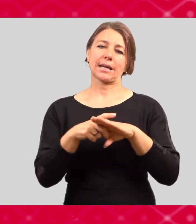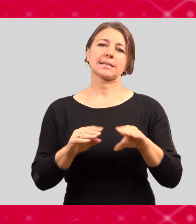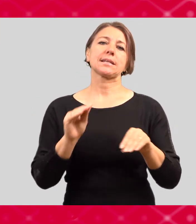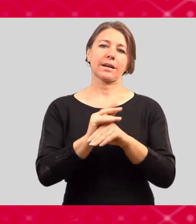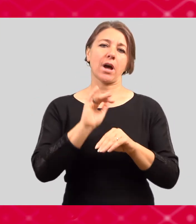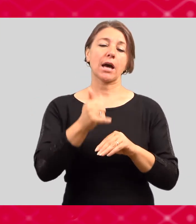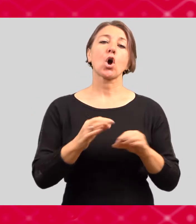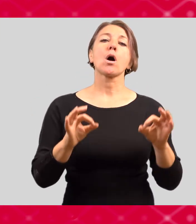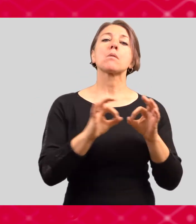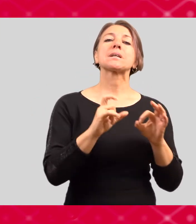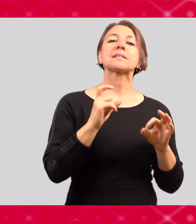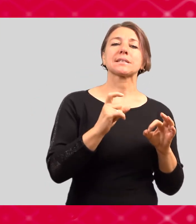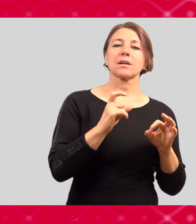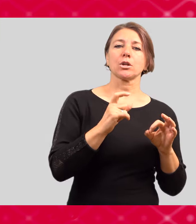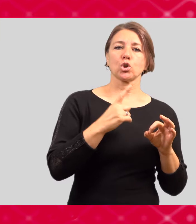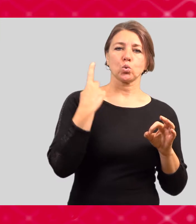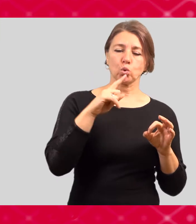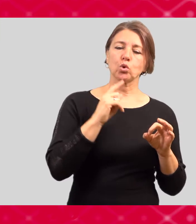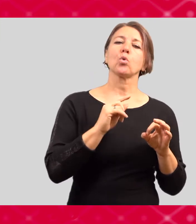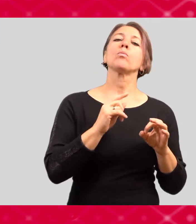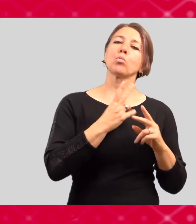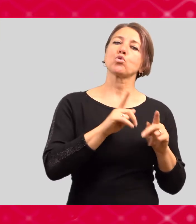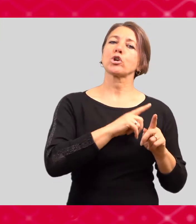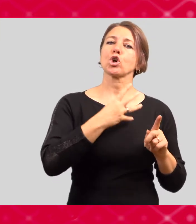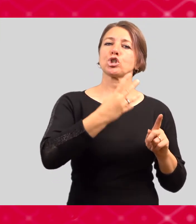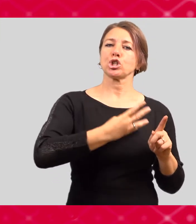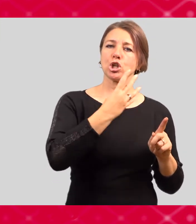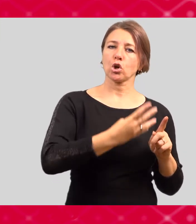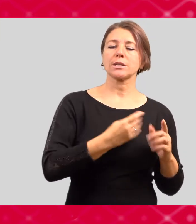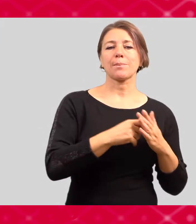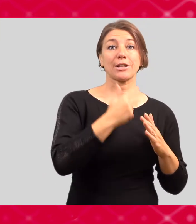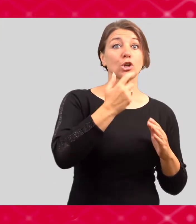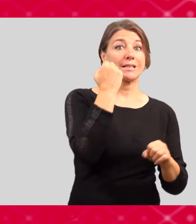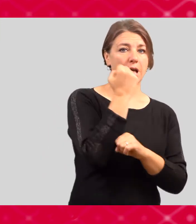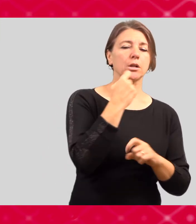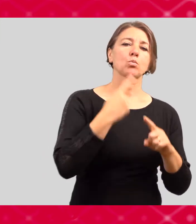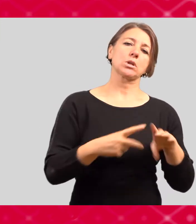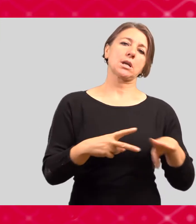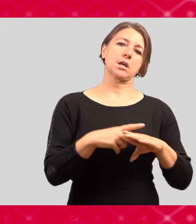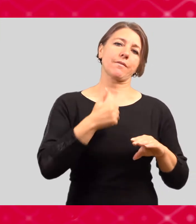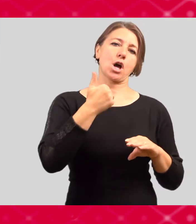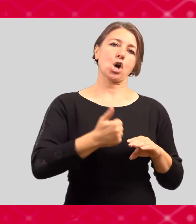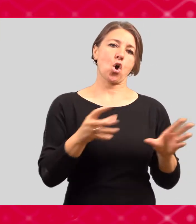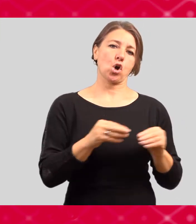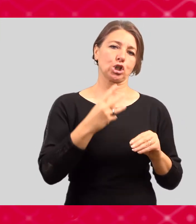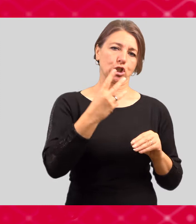jeden rok. To znamená, pro bakalářský program jsou to čtyři roky, tři roky a jeden rok navíc.